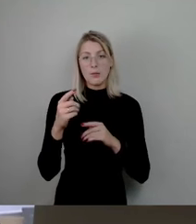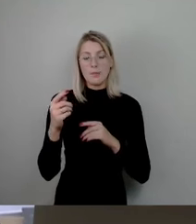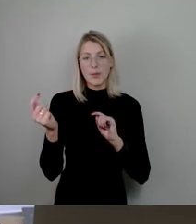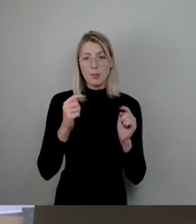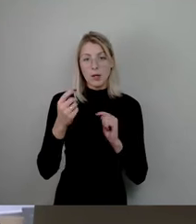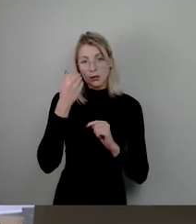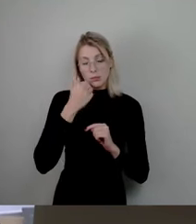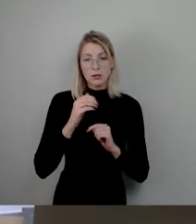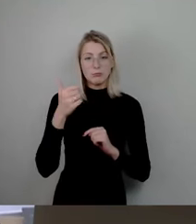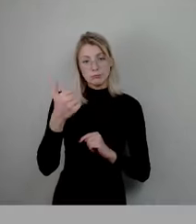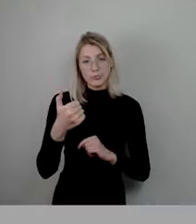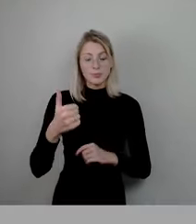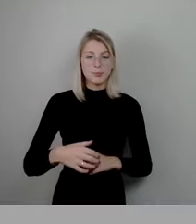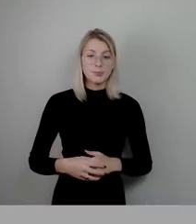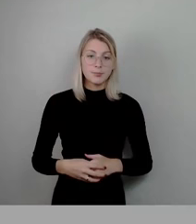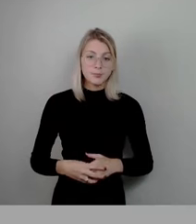jetzt um das Stimmzeichen.